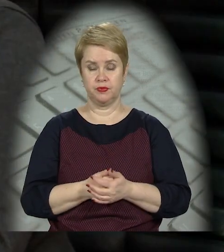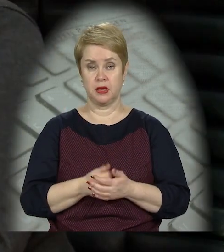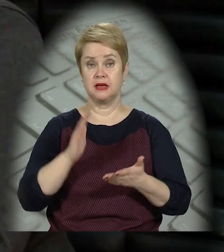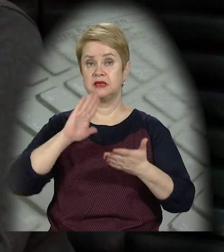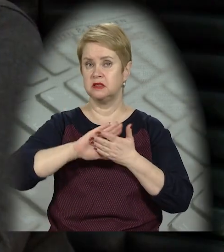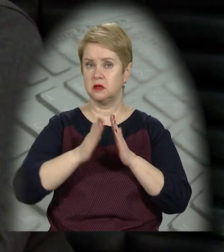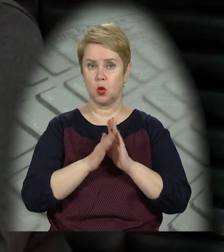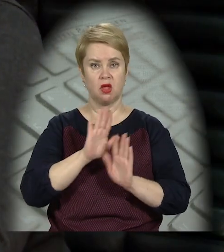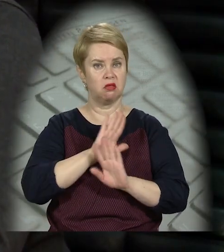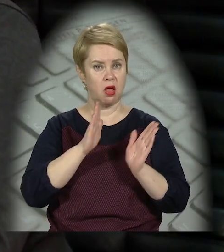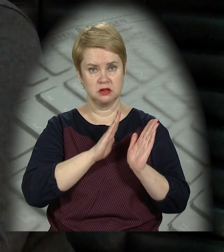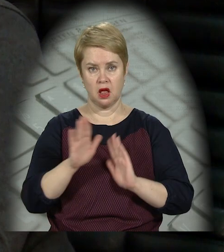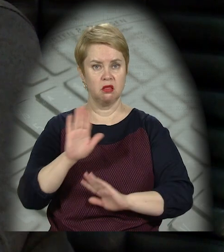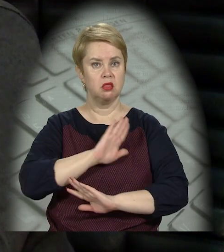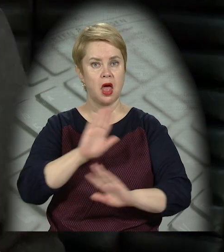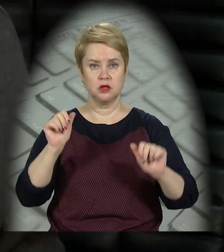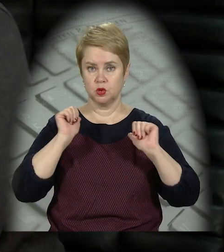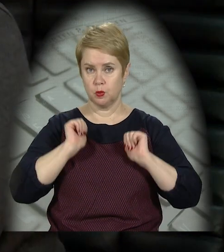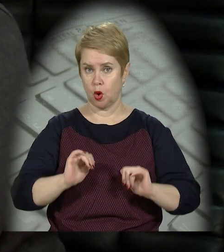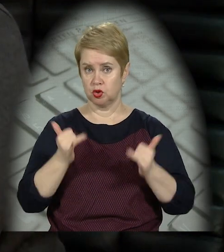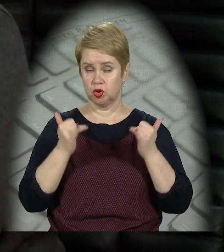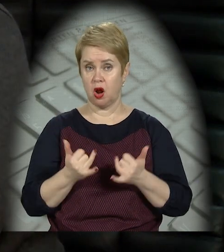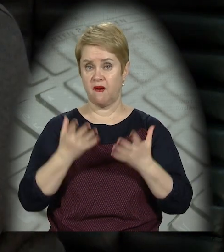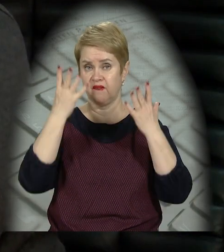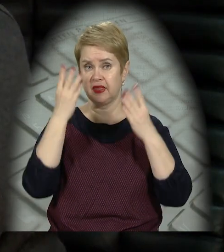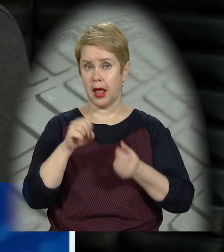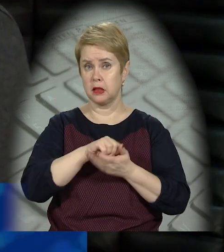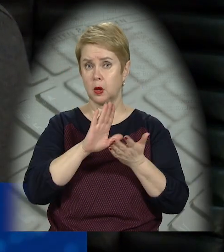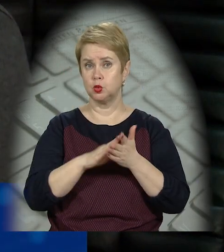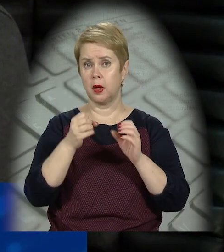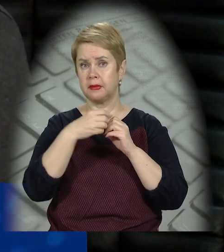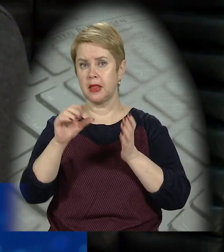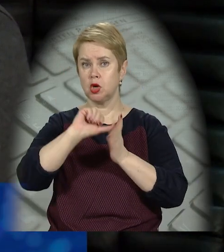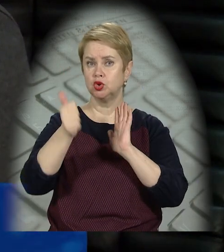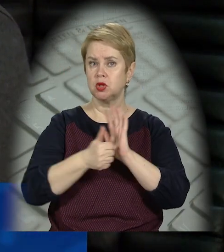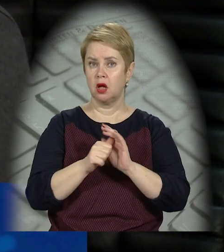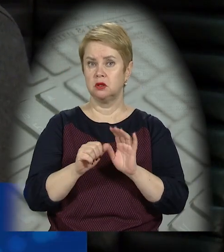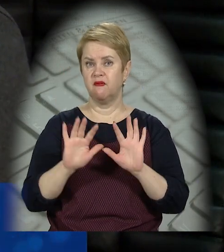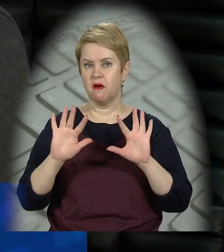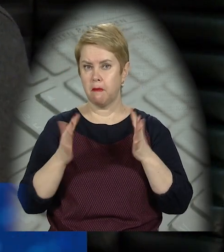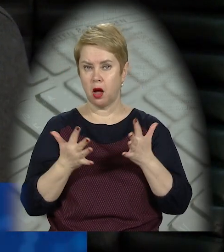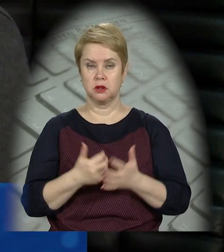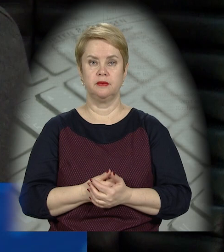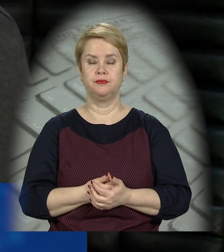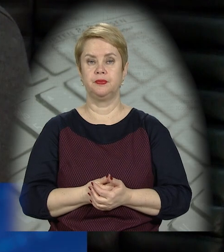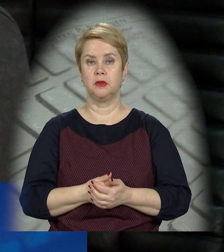Ситуація нестабільна і неспокійна. Зараз в день ми реєструємо 15-16 випадків